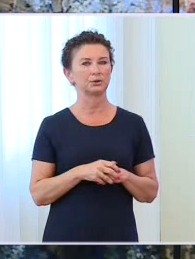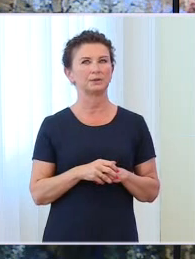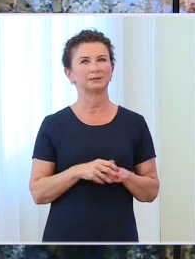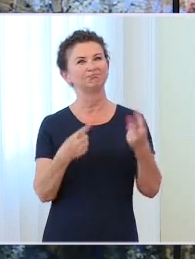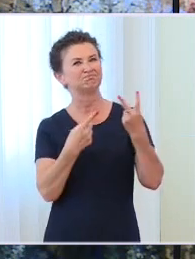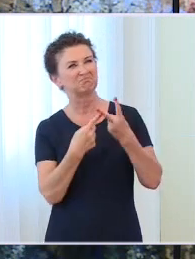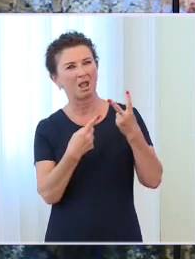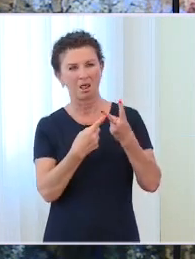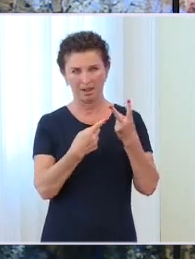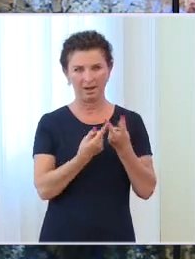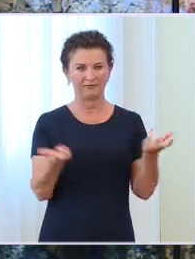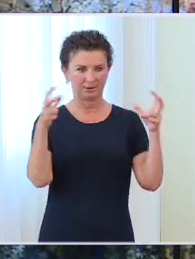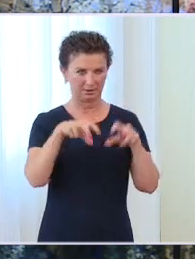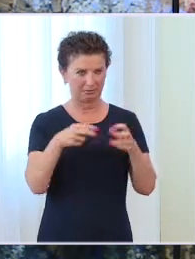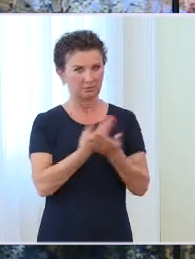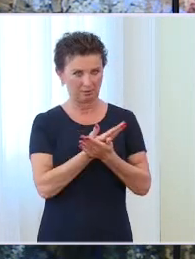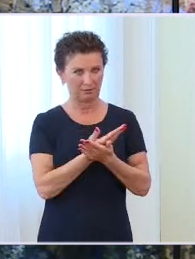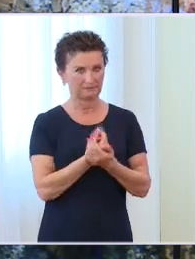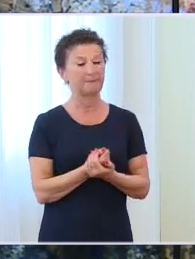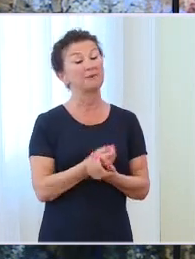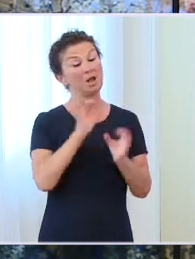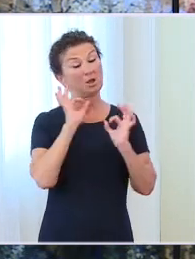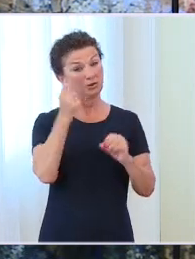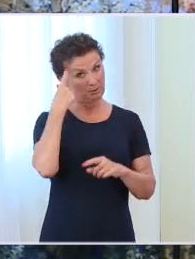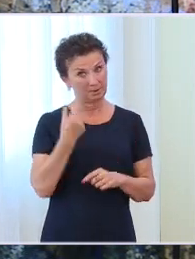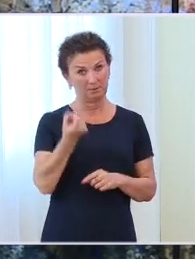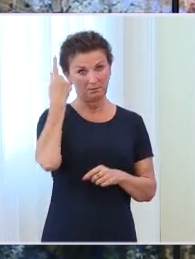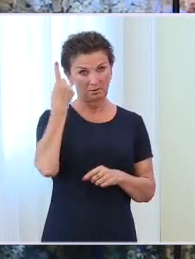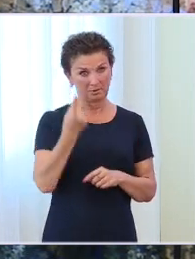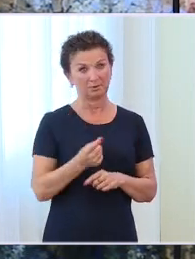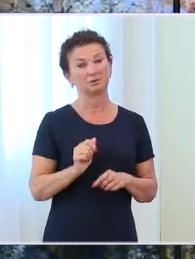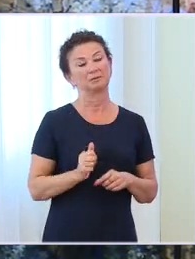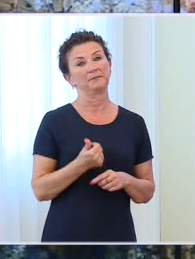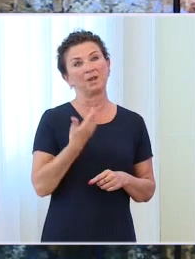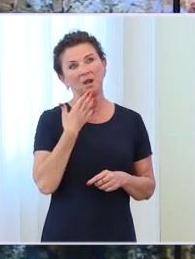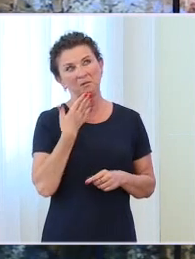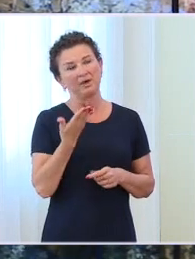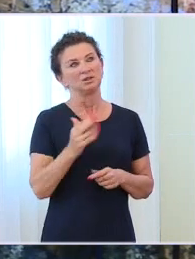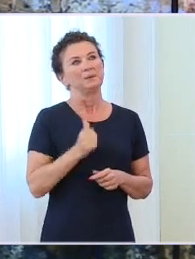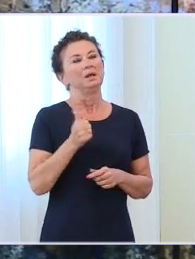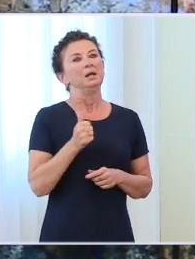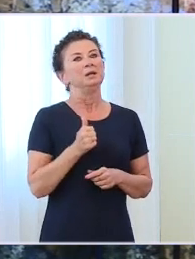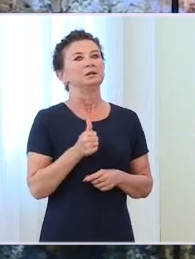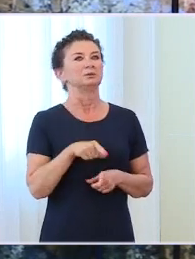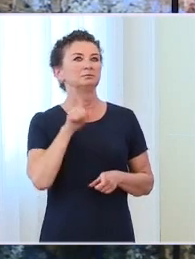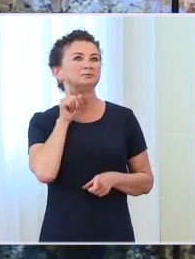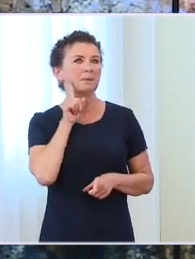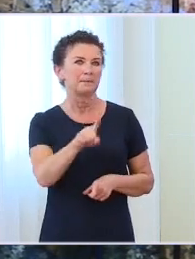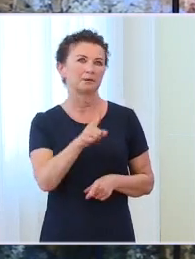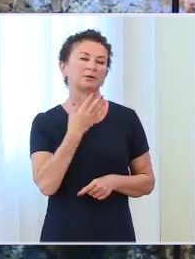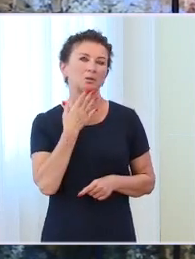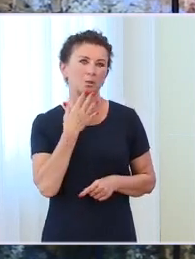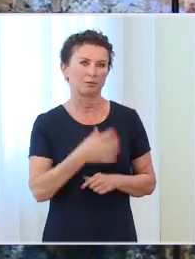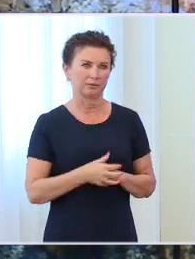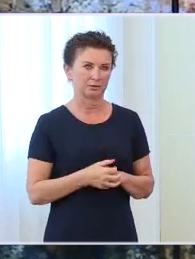Dobry pomysł chodzi o to, żeby odkłamywać tą rzeczywistość, którą dzisiaj próbują w formie narracji narzucić ci, którzy uważają, że